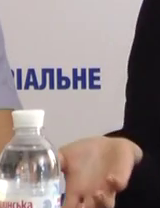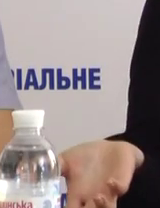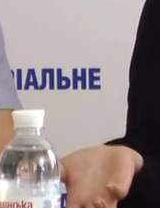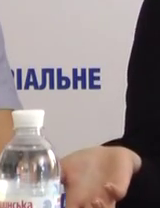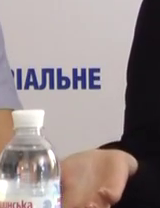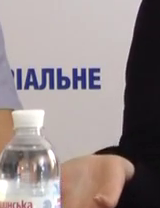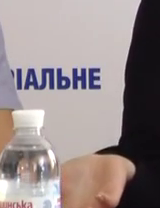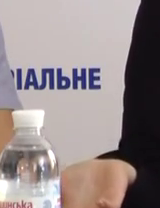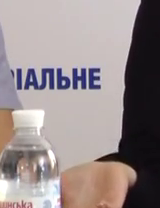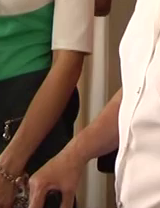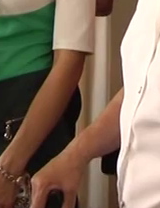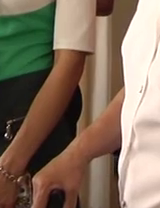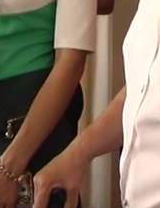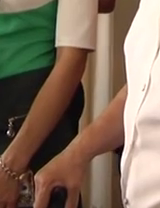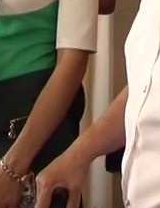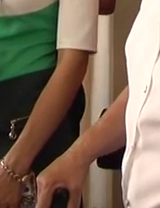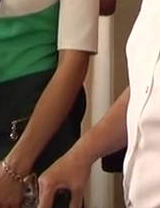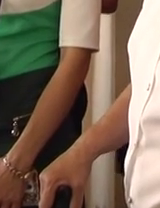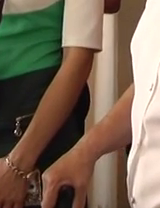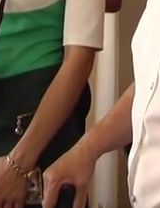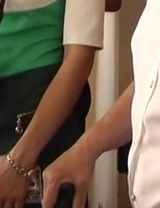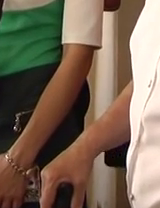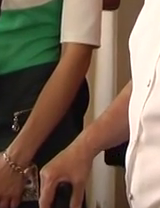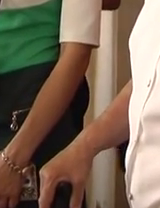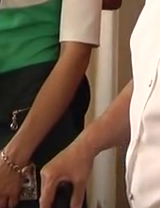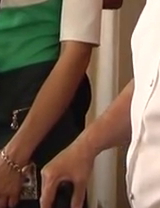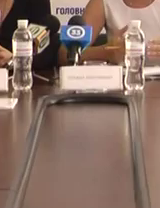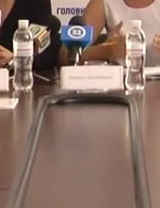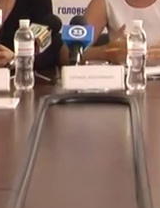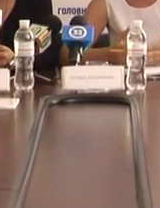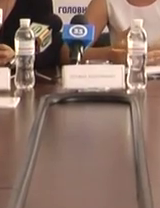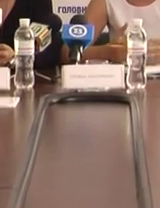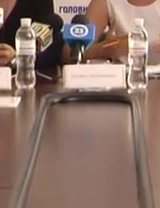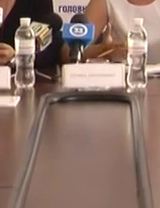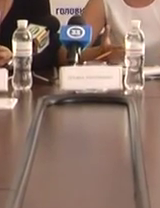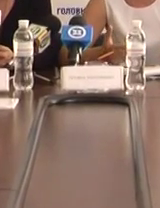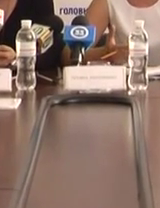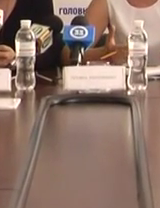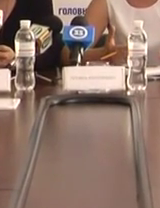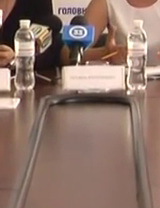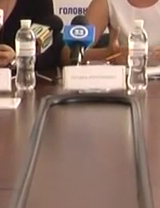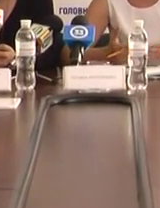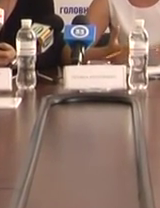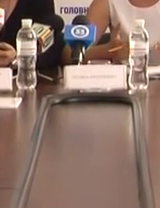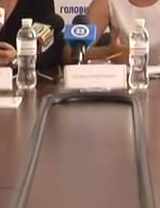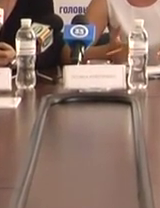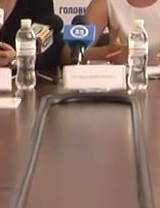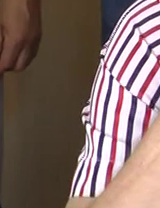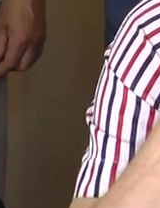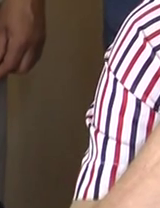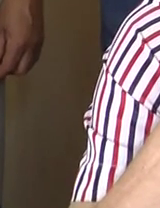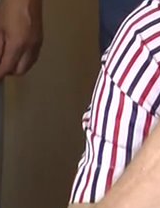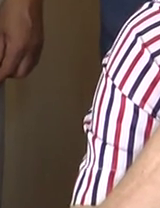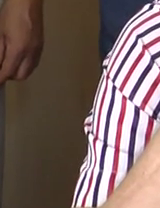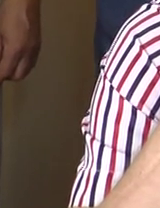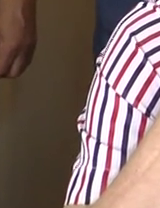чиновник залишається на своїй посаді При Мінюсті створено люстраційний реєстр, де зазначені особи, котрі підпадають під закон про очищення влади Що